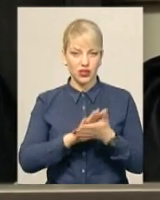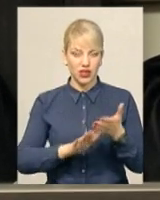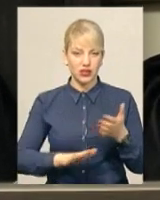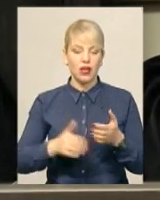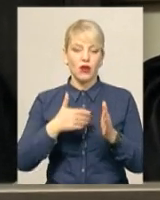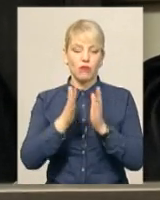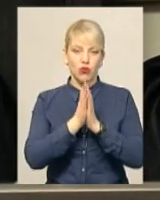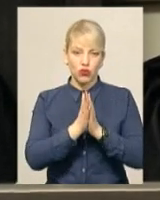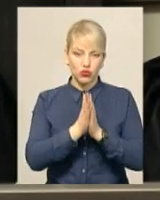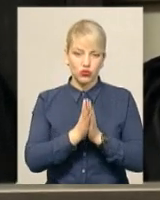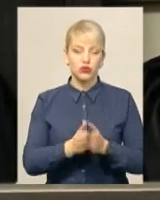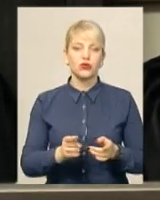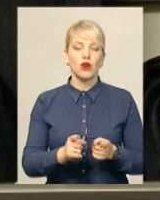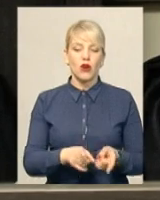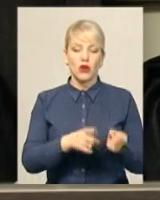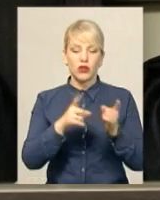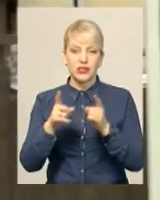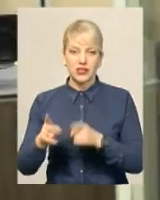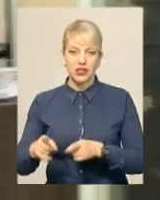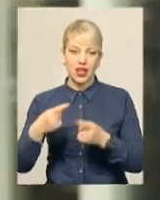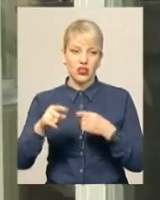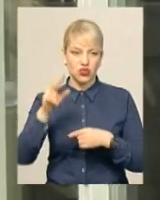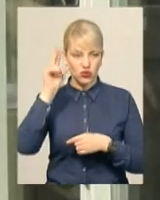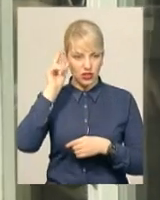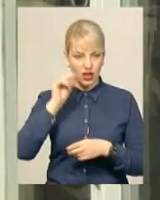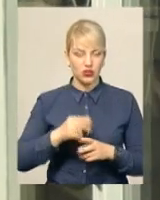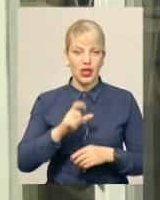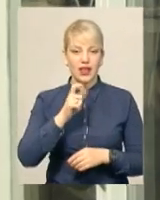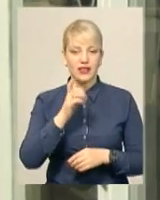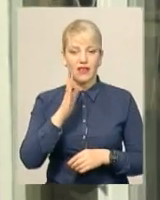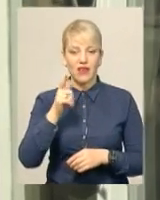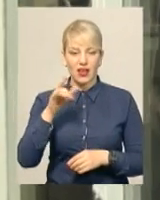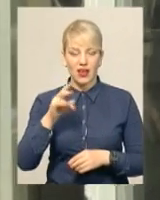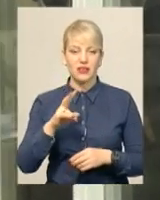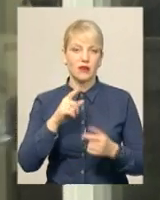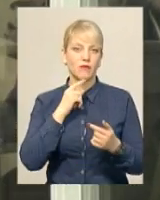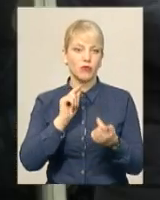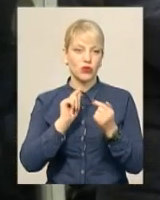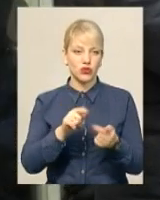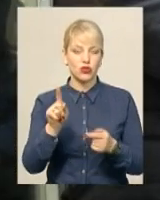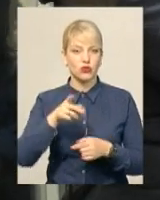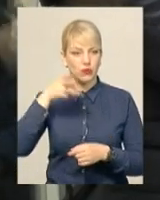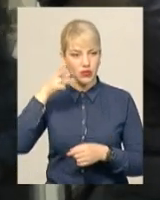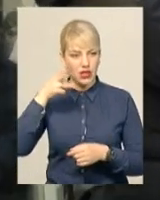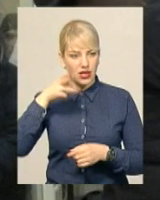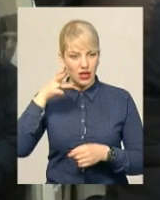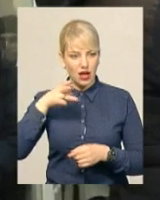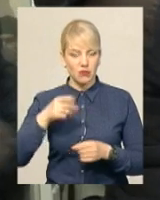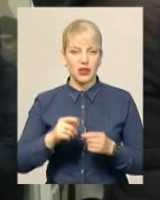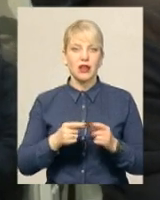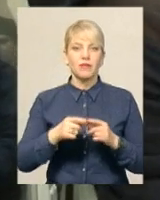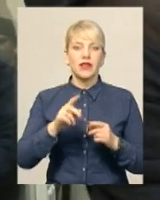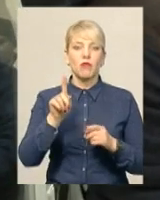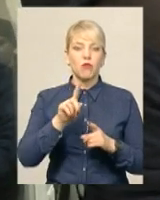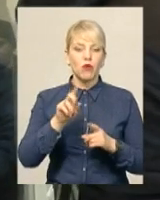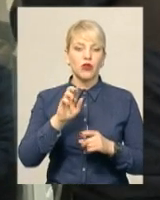прошу відкласти розгляд справи на іншу дату. Разом з тим Євген Неймак заперечує проти зйомки камерами зі штативом, бо журналістів